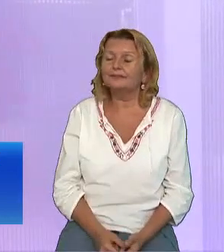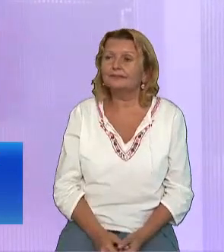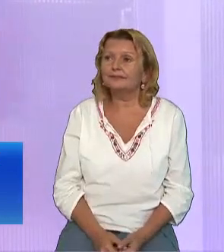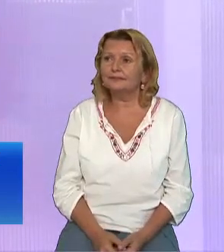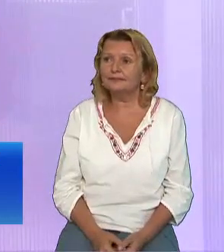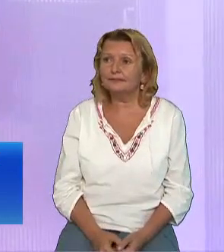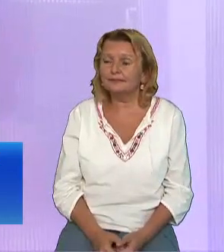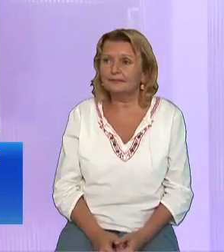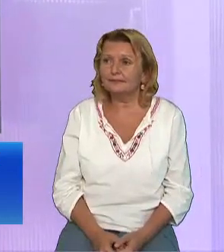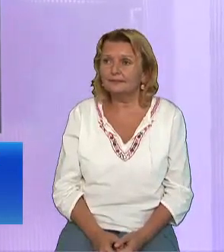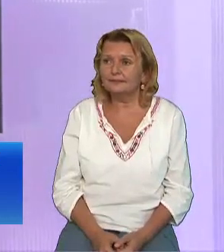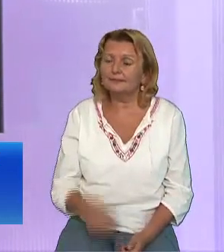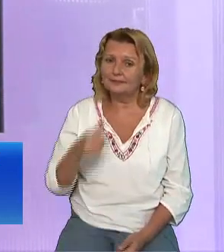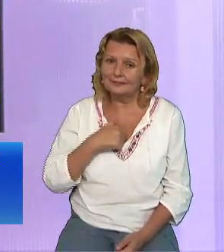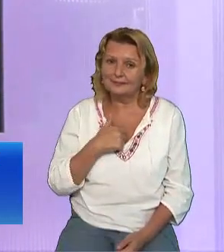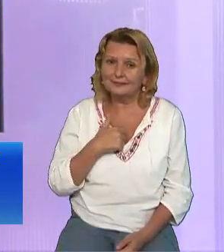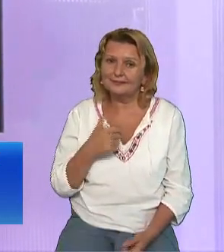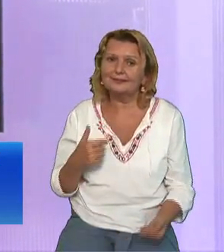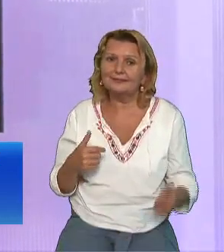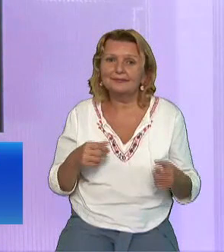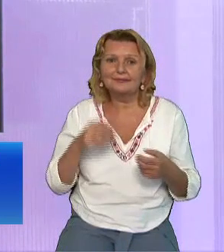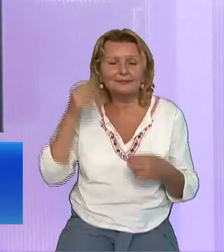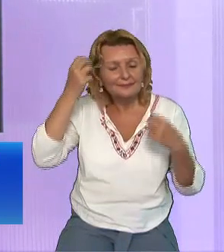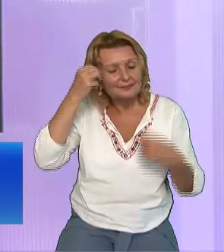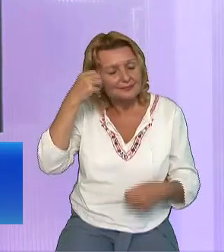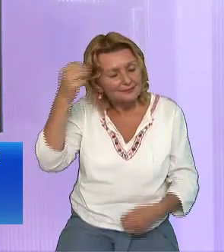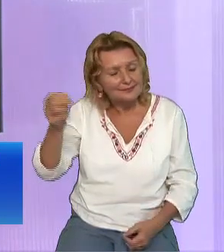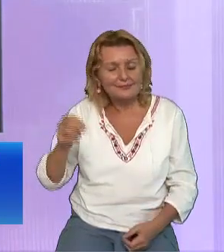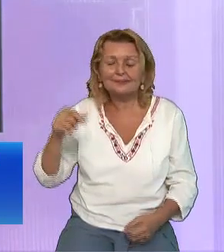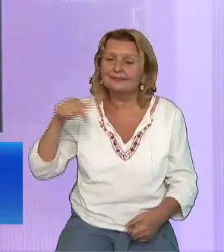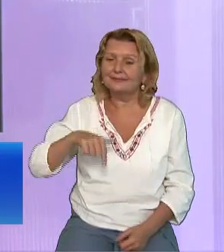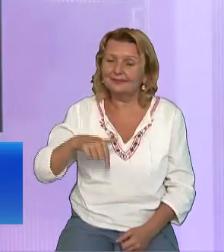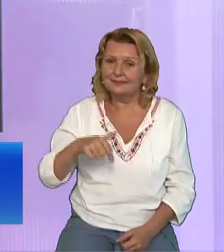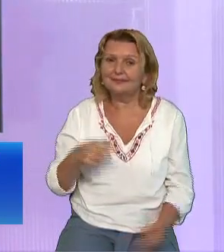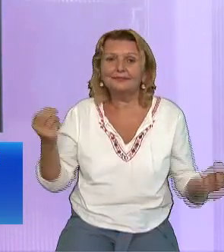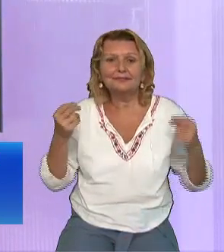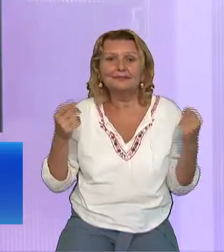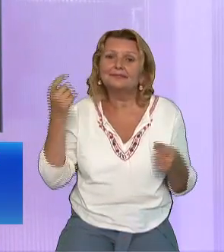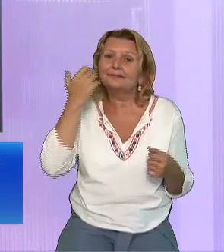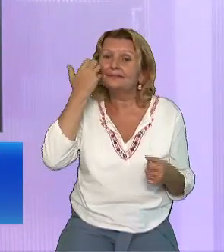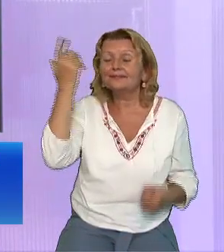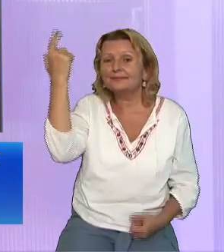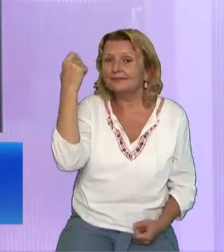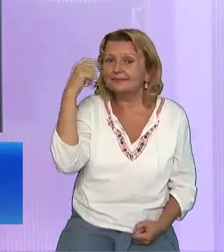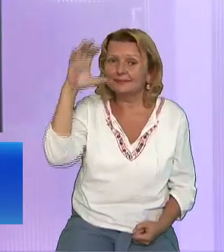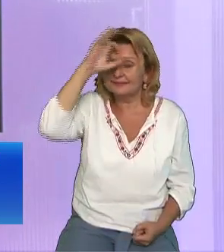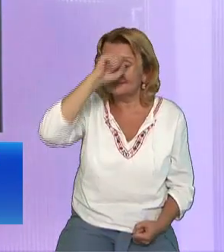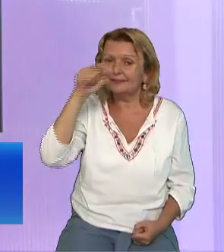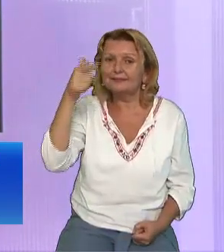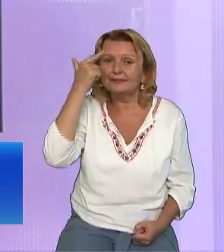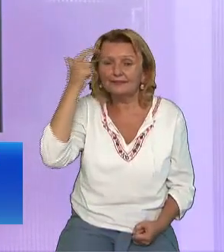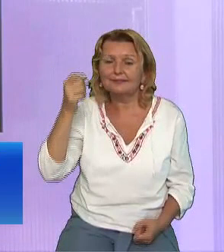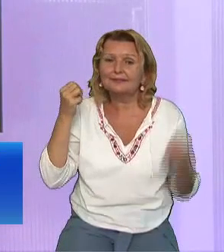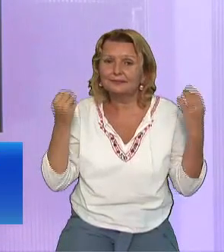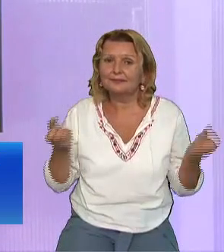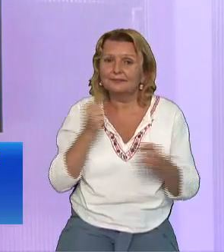atunci când va veni cina, Să știți ce să faceți și să știu și eu ce să fac mai bine. Însă vom vedea că de